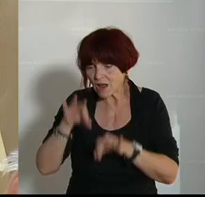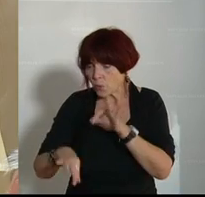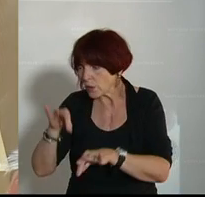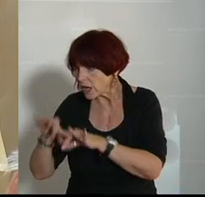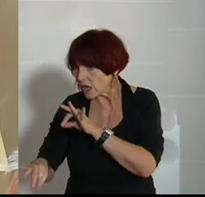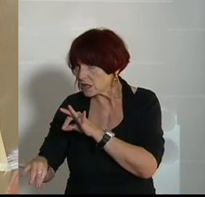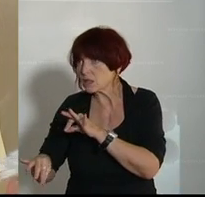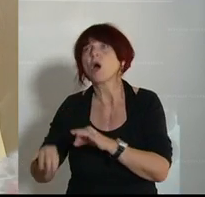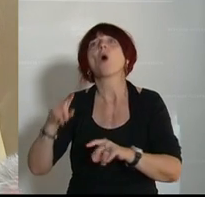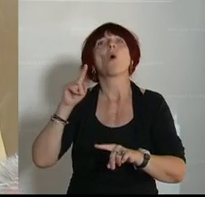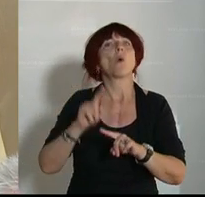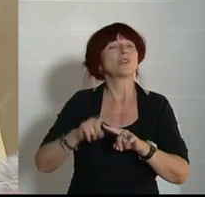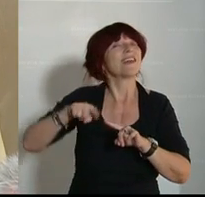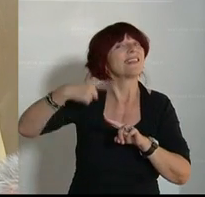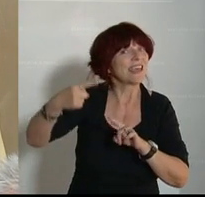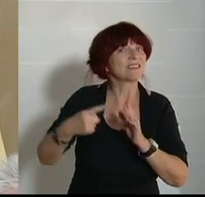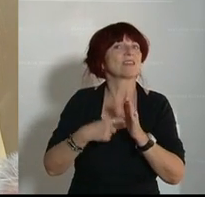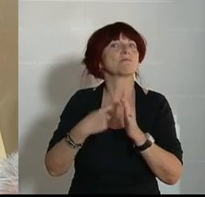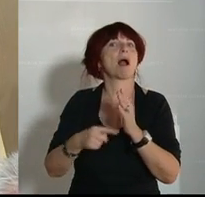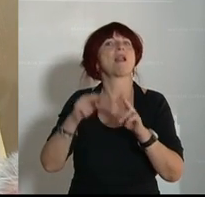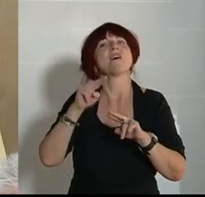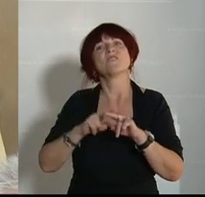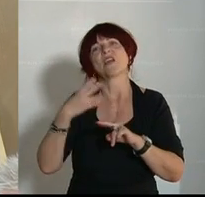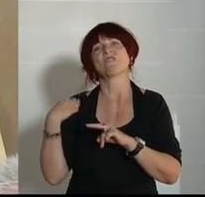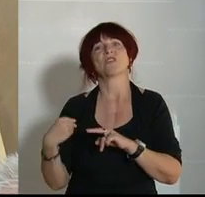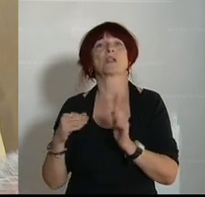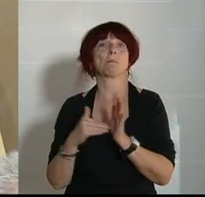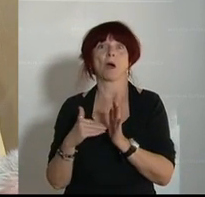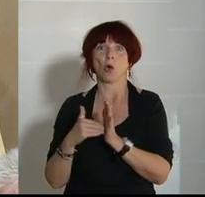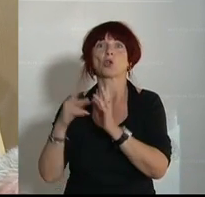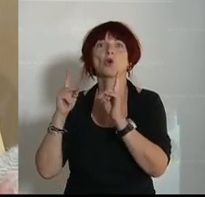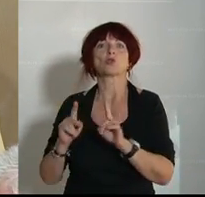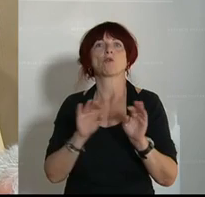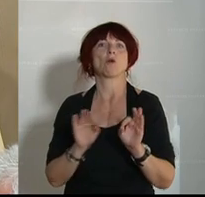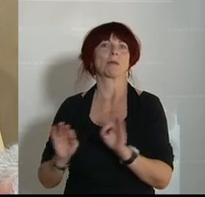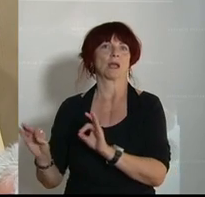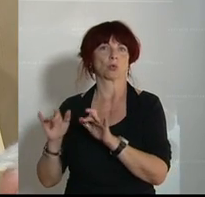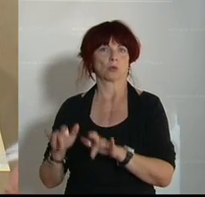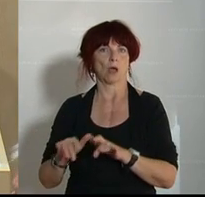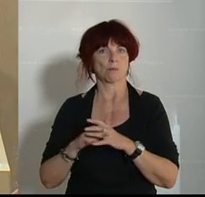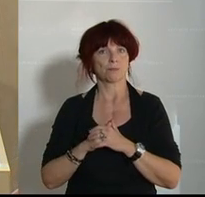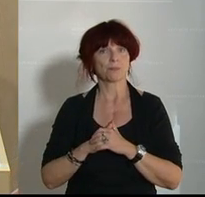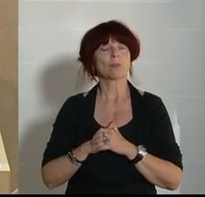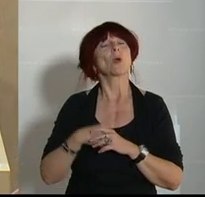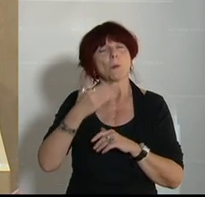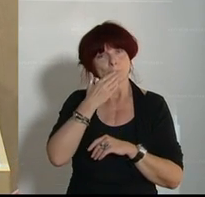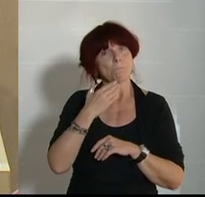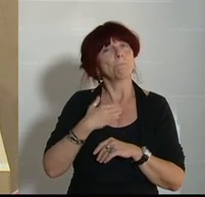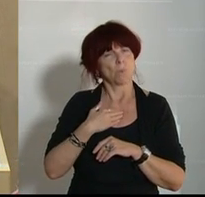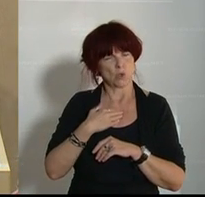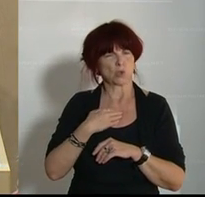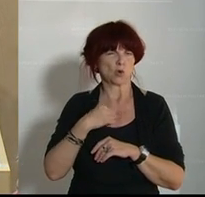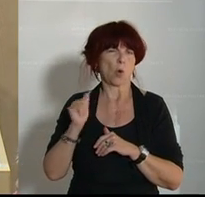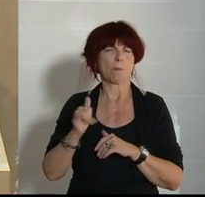aufgestellt sind, falls wir es wieder einmal brauchen. Aber an dieser Stelle möchte ich abschließend schon auch betonen, ich glaube, da sind wir sich auch